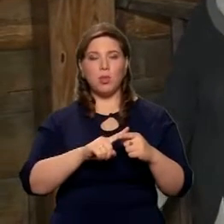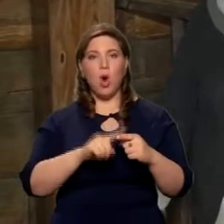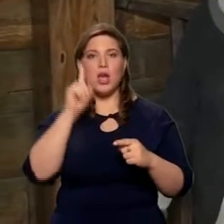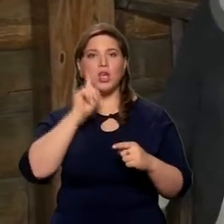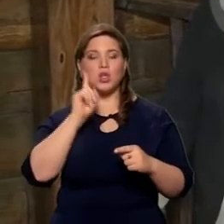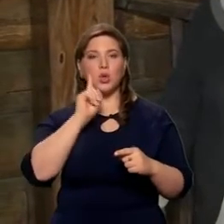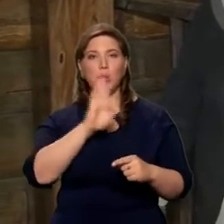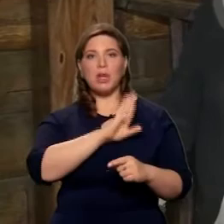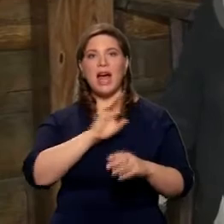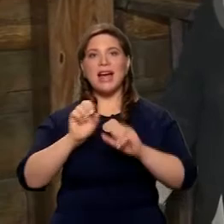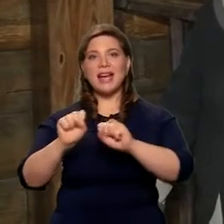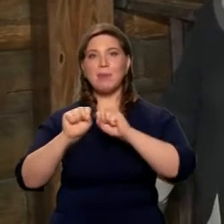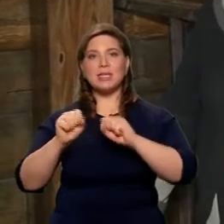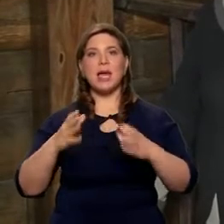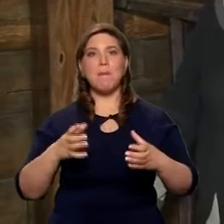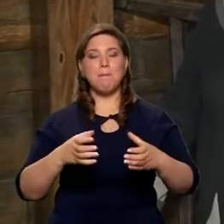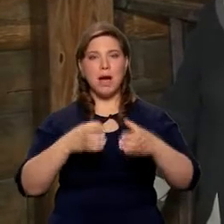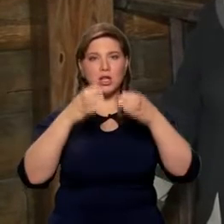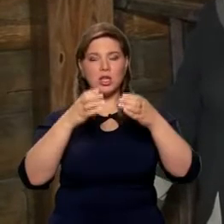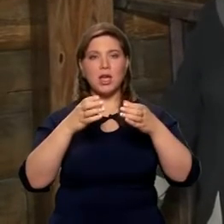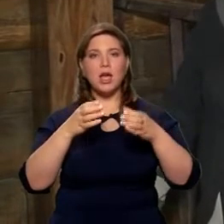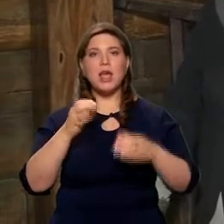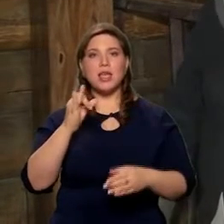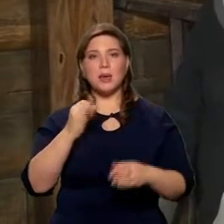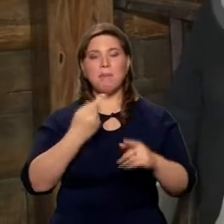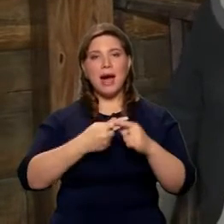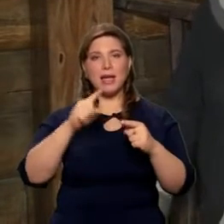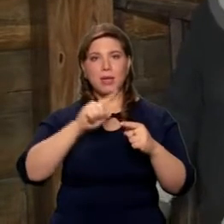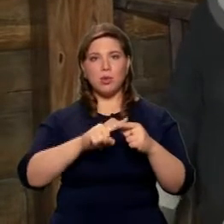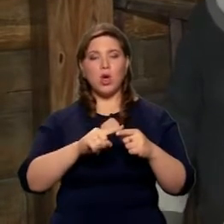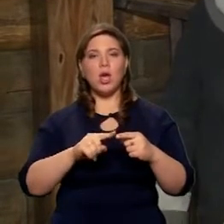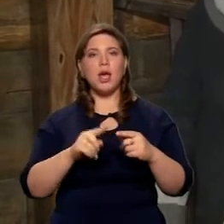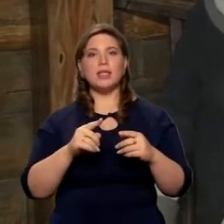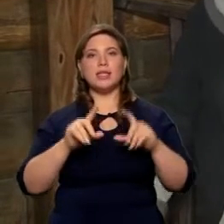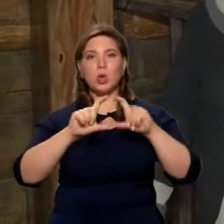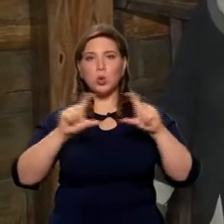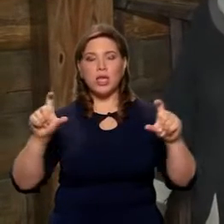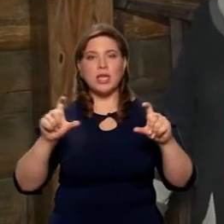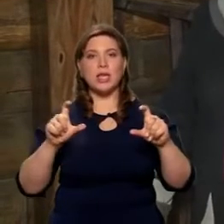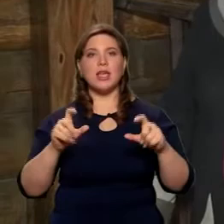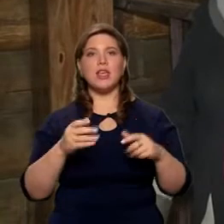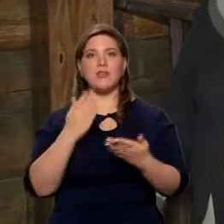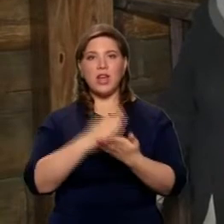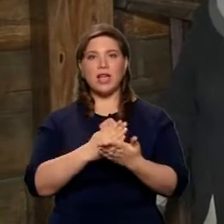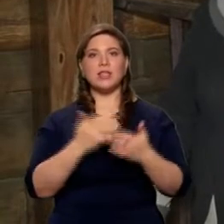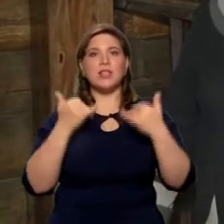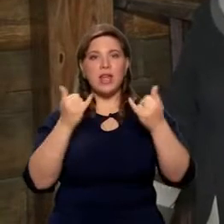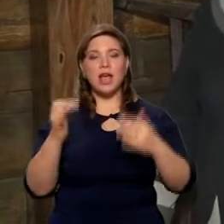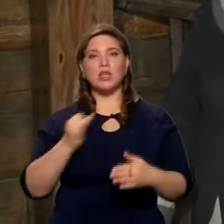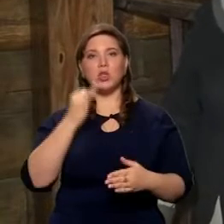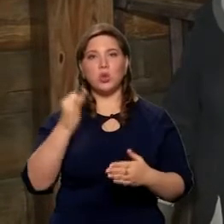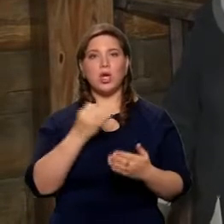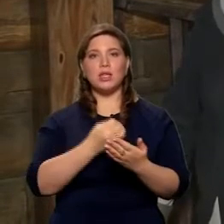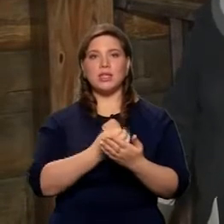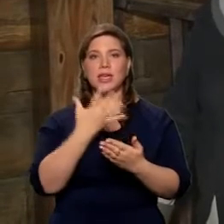это еще и была своеобразная крепостная башня. Вот, поэтому это сооружение, оно является для